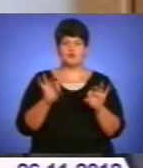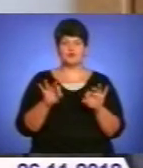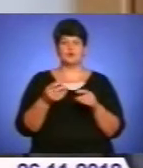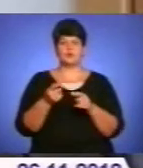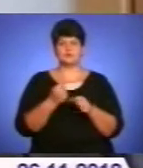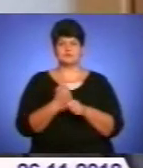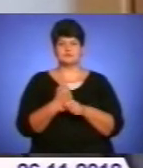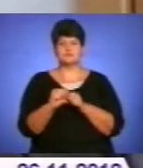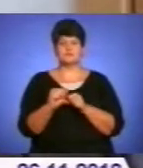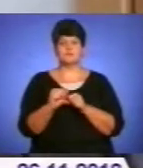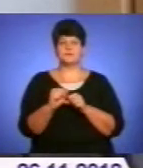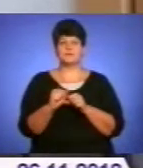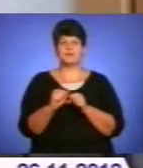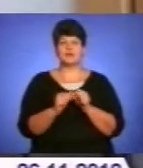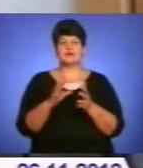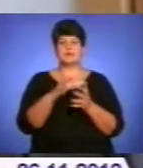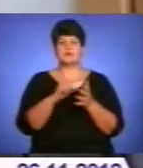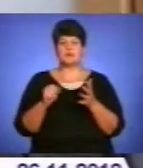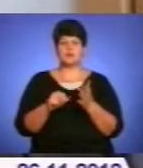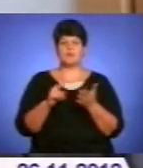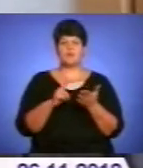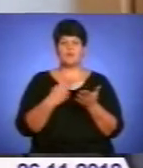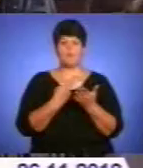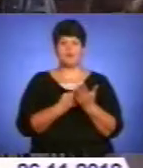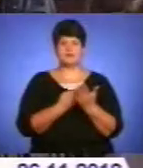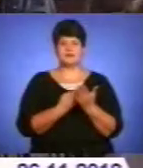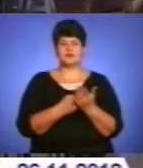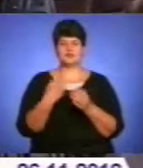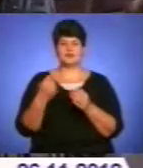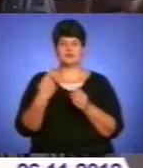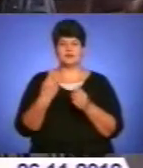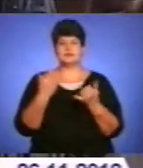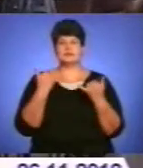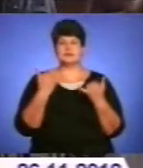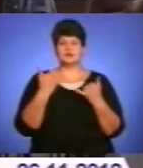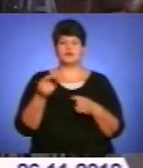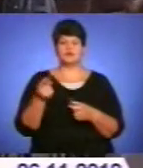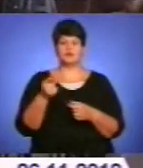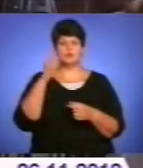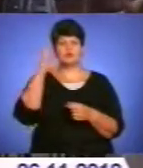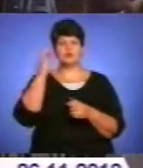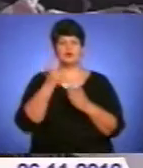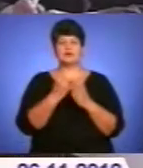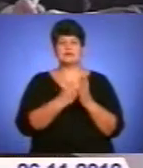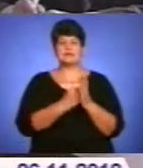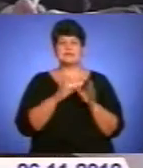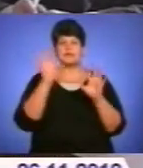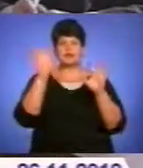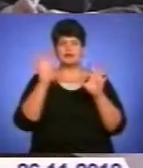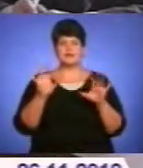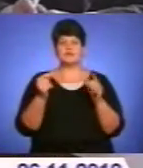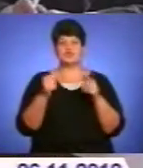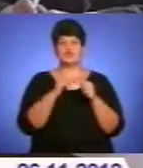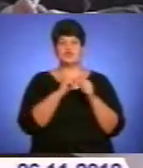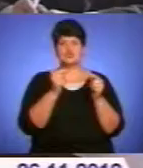виборожників, і знімання показників лічильників. Наразі, кажуть, у Тернопіль-Водоканалі законодавець чітко не